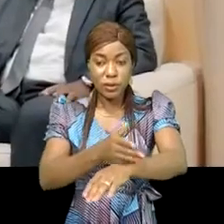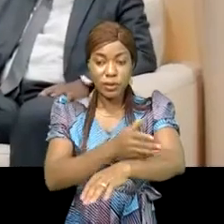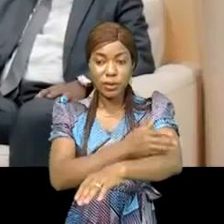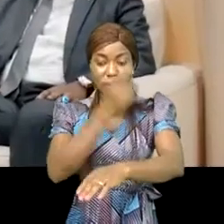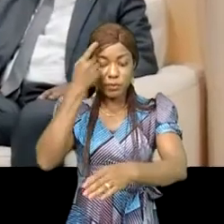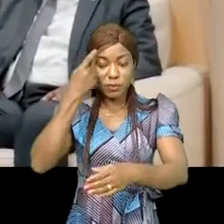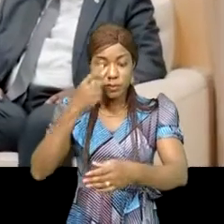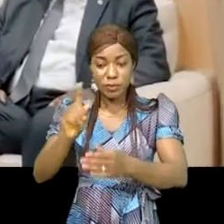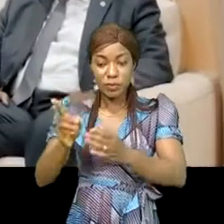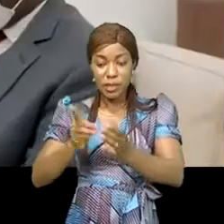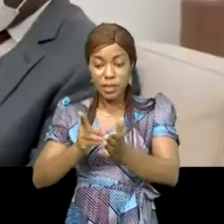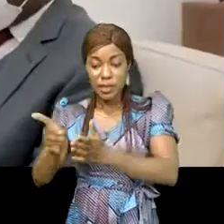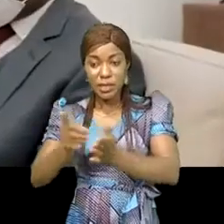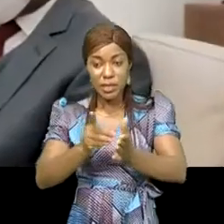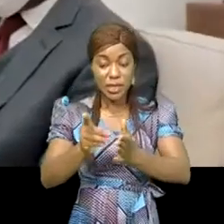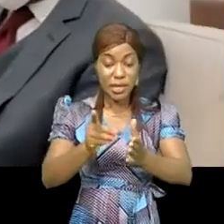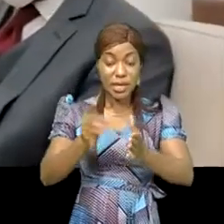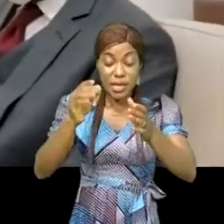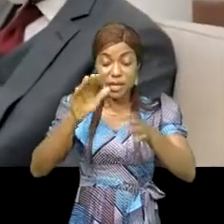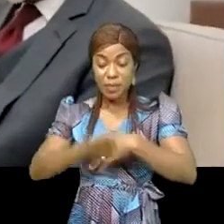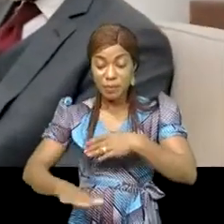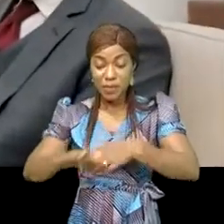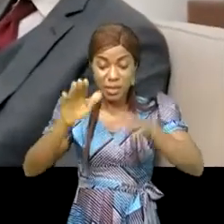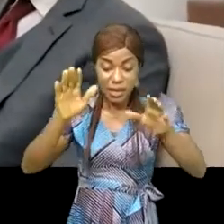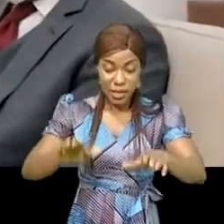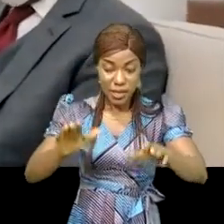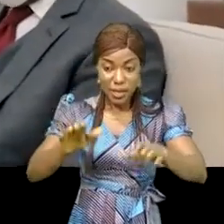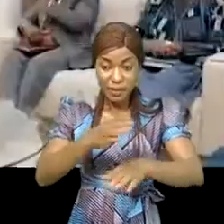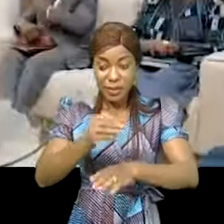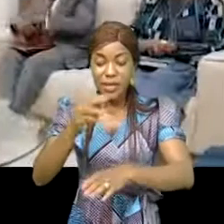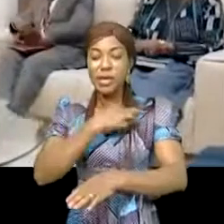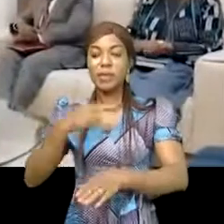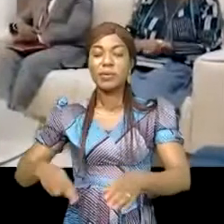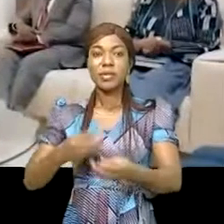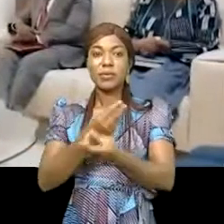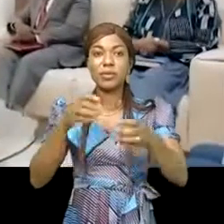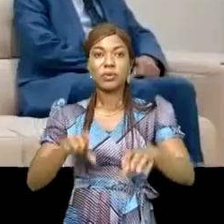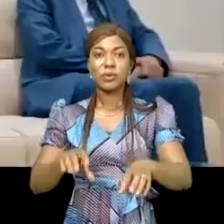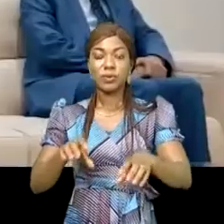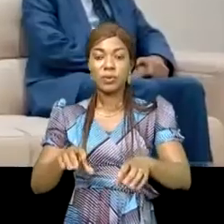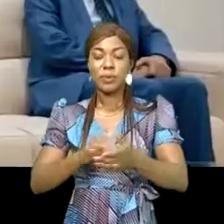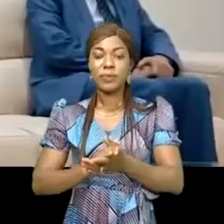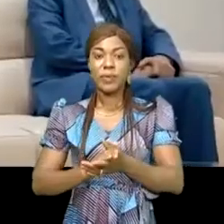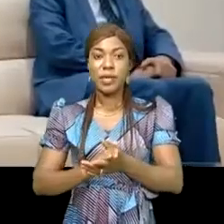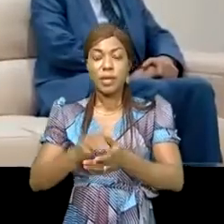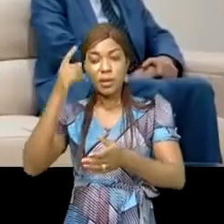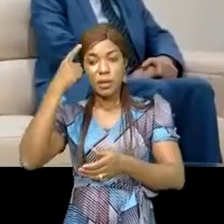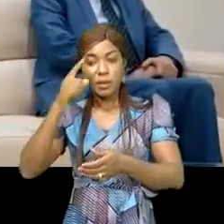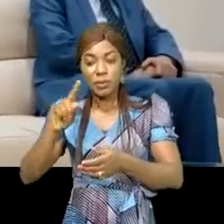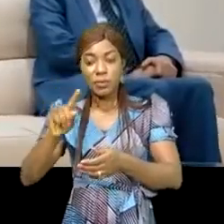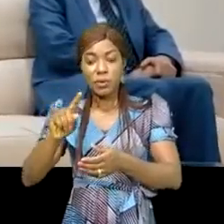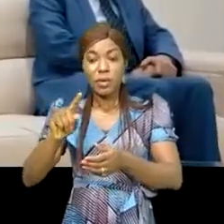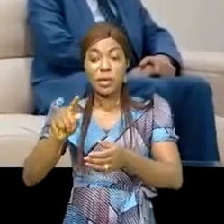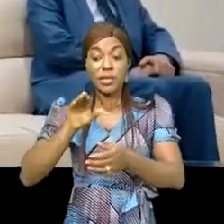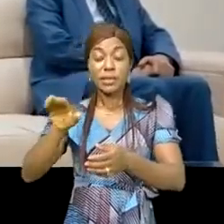investissements directs étrangers arabes en République démocratique du Congo et à mobiliser des financements privés pour les investissements. Son